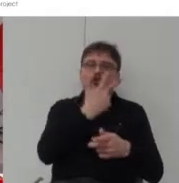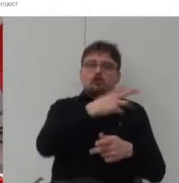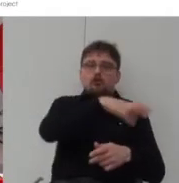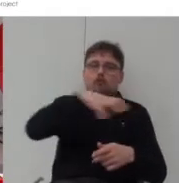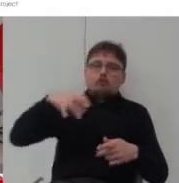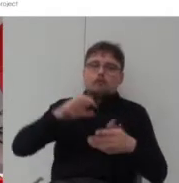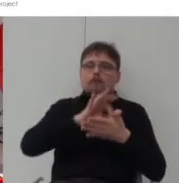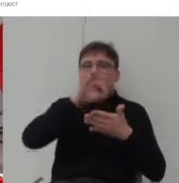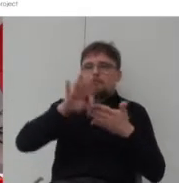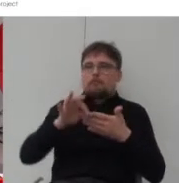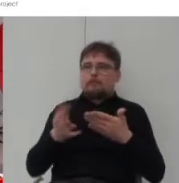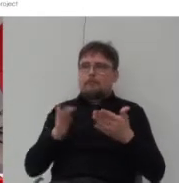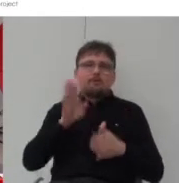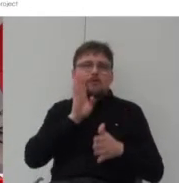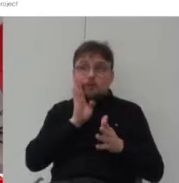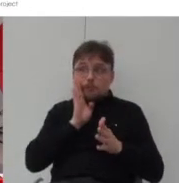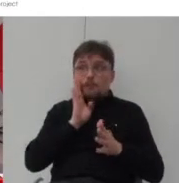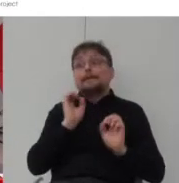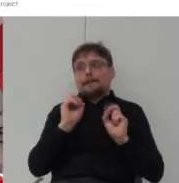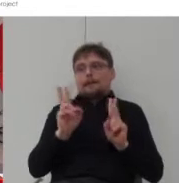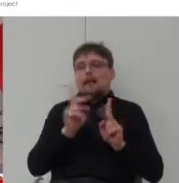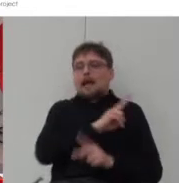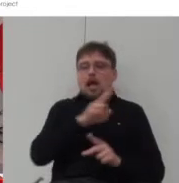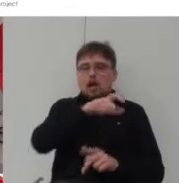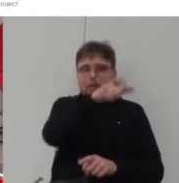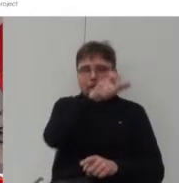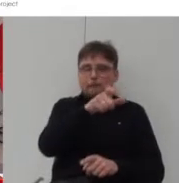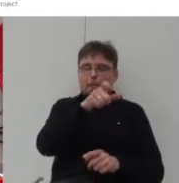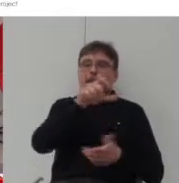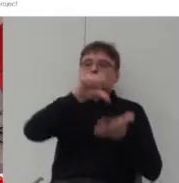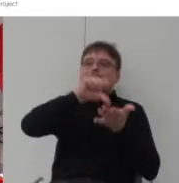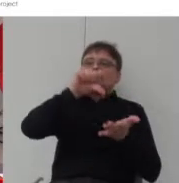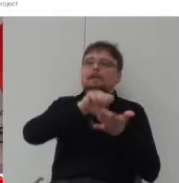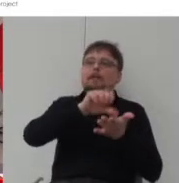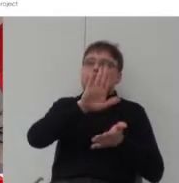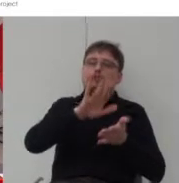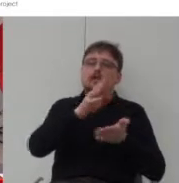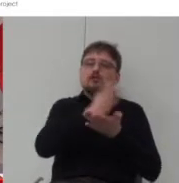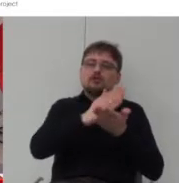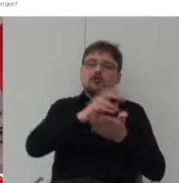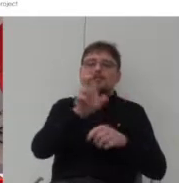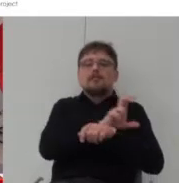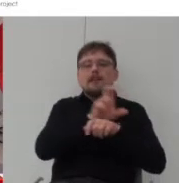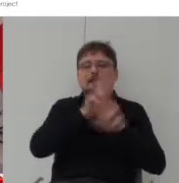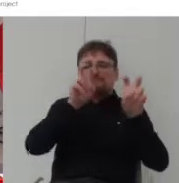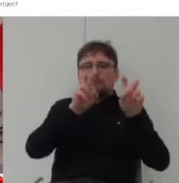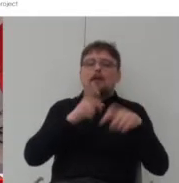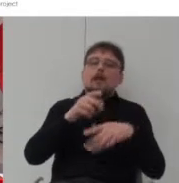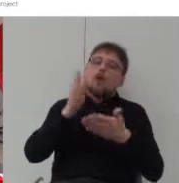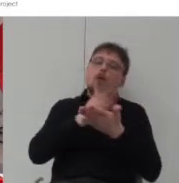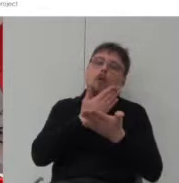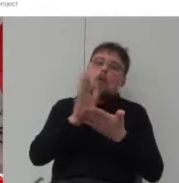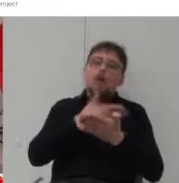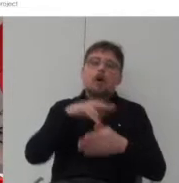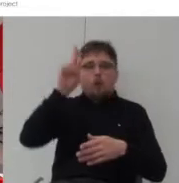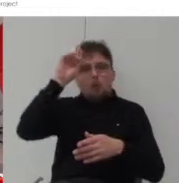które wyglądają bardzo podobnie każdy z nich w centrum ma tę część techniczną gdzie jest kuchnia łazienka i